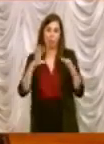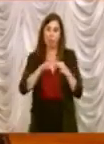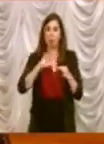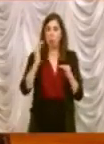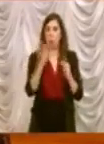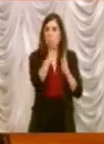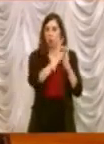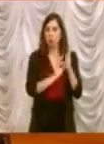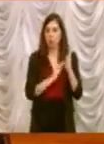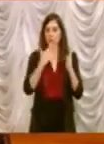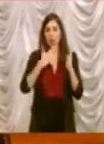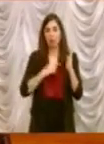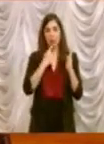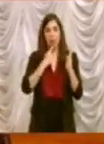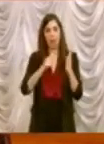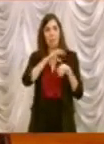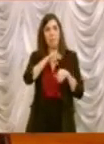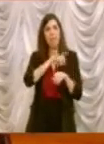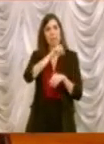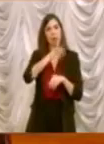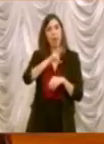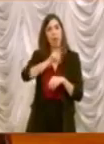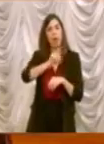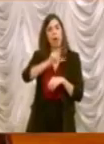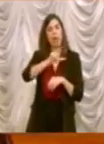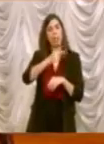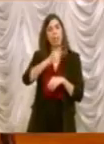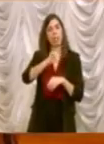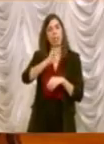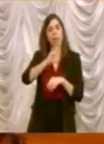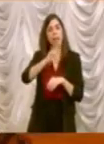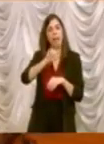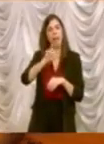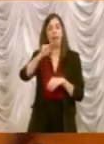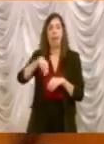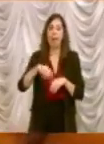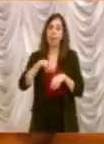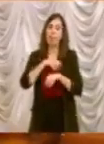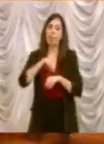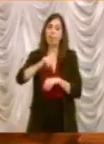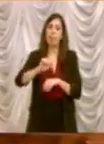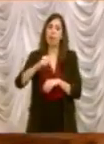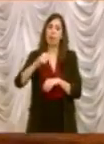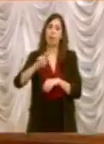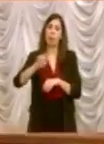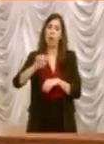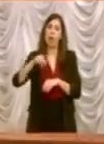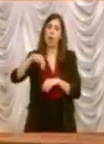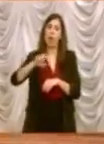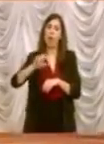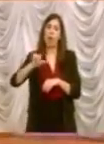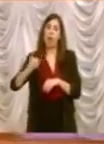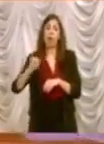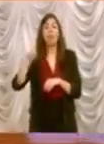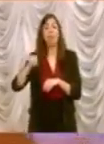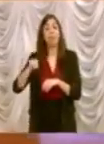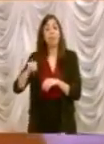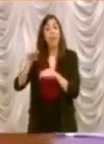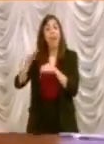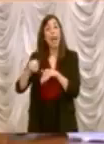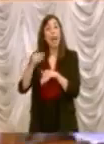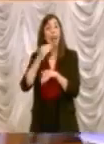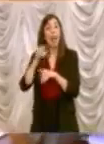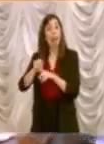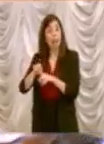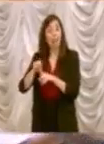richiamate dal Ministro Gualtieri e dal Ministro Patuanelli, ha una dotazione specifica,